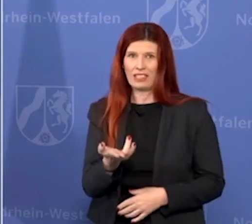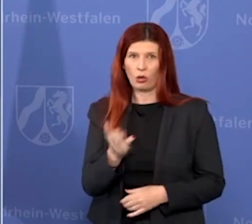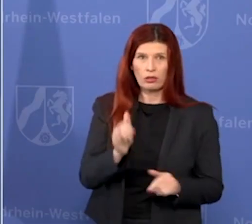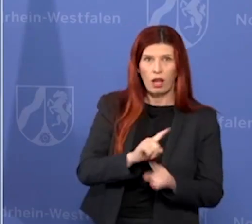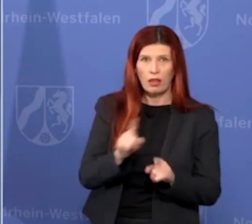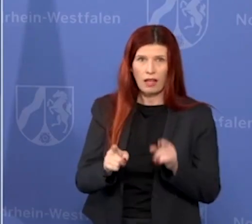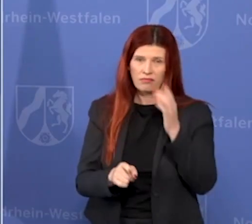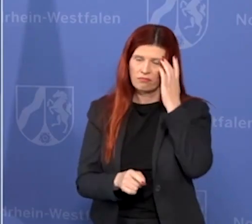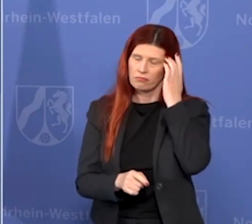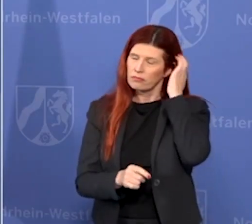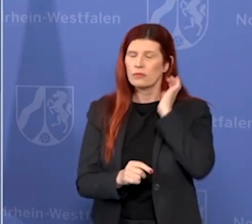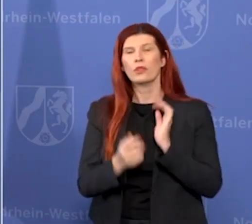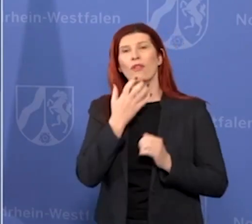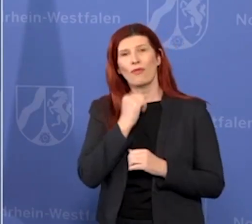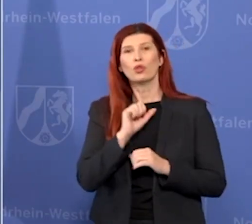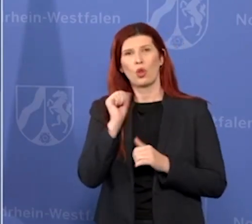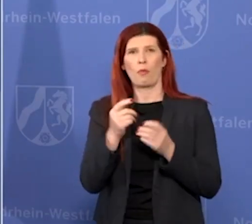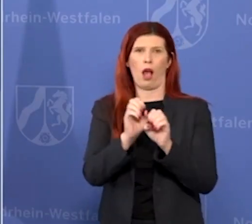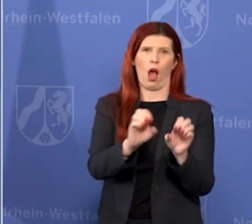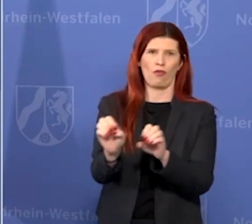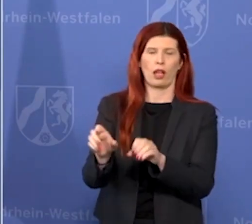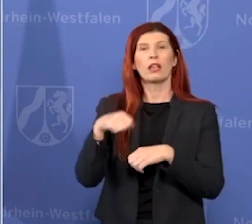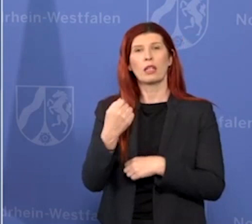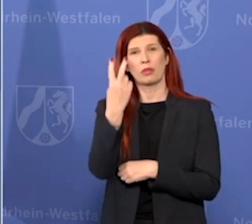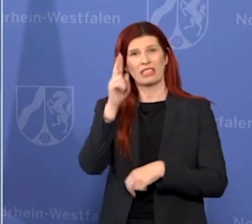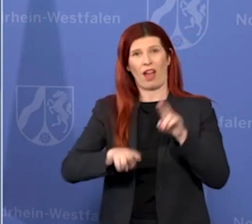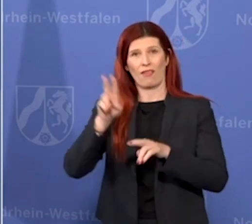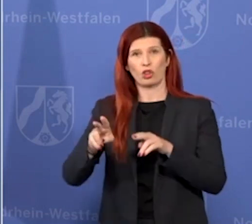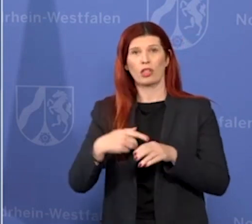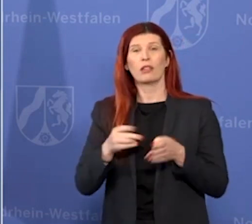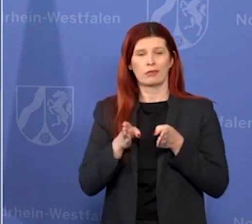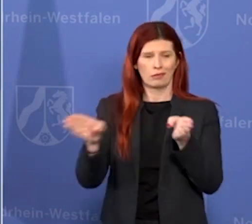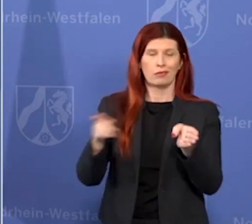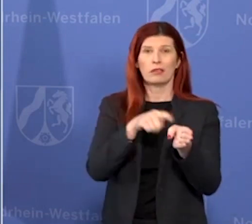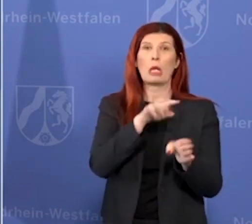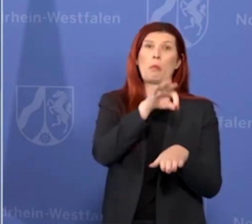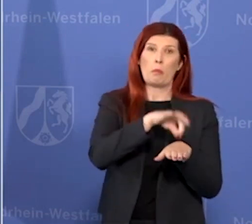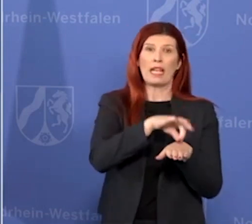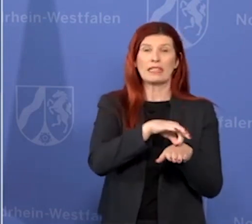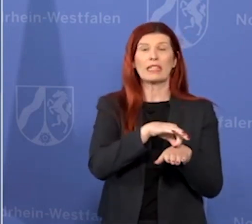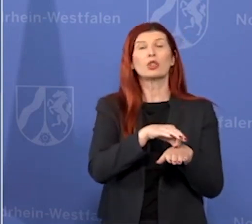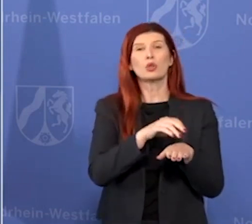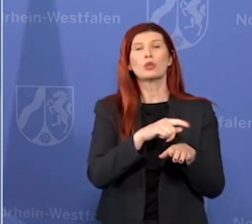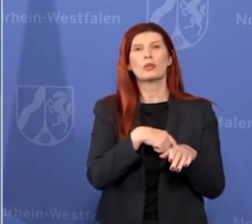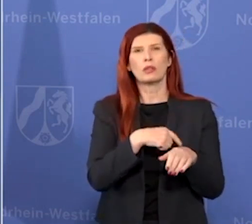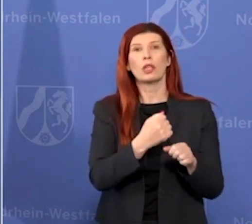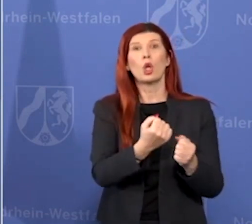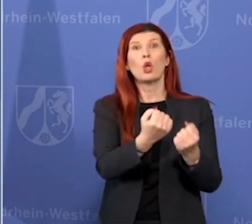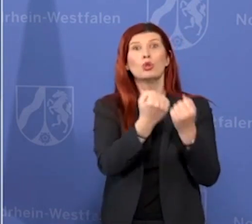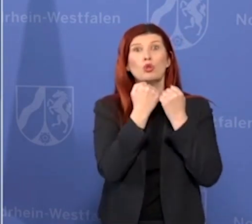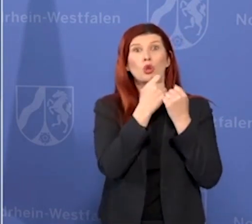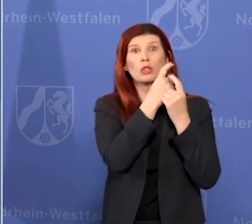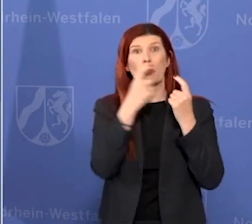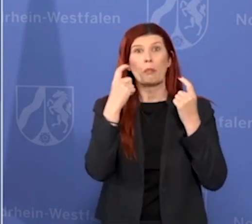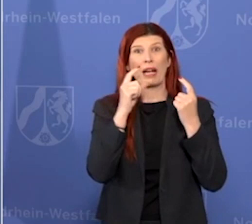Es geht ja im Grunde um zwei Arten von Masken. Das eine sind medizinische Schutzmasken, die den Träger vor einer Infektion